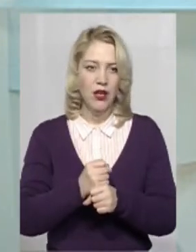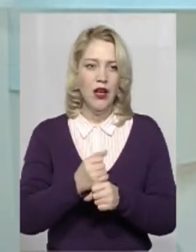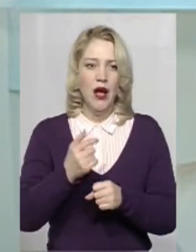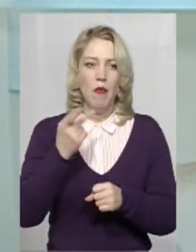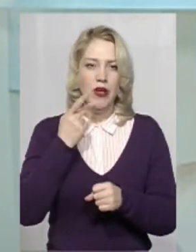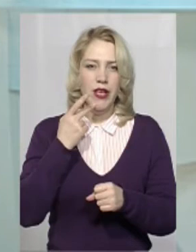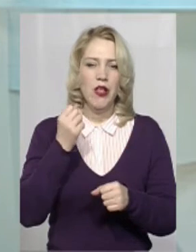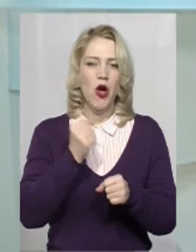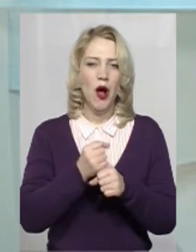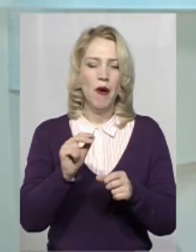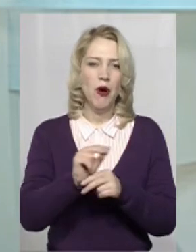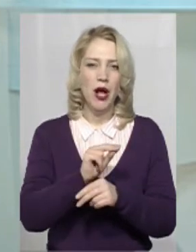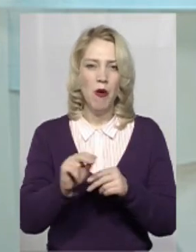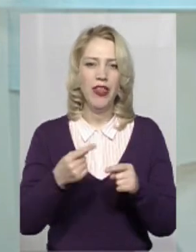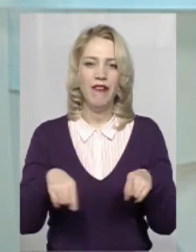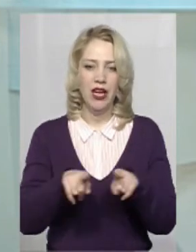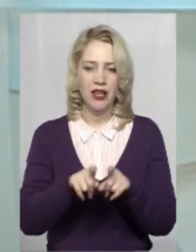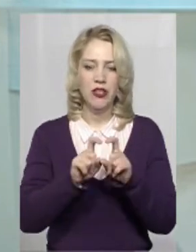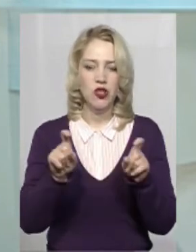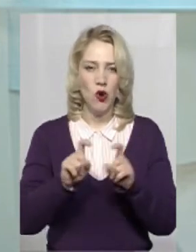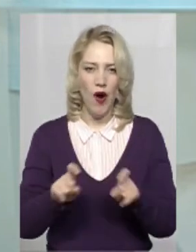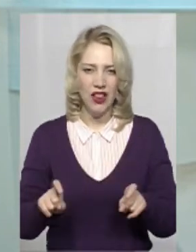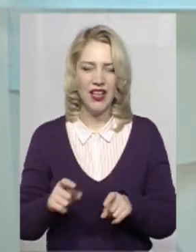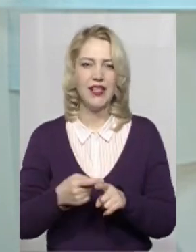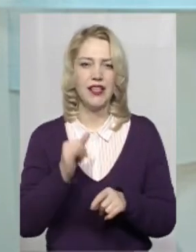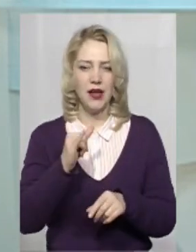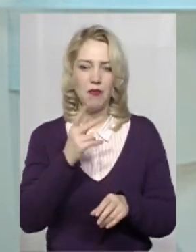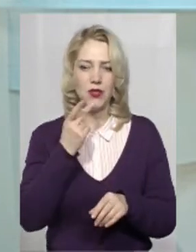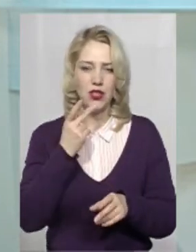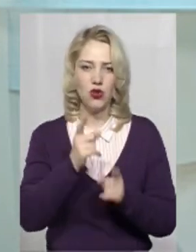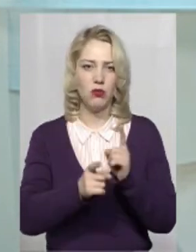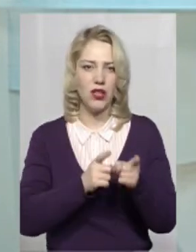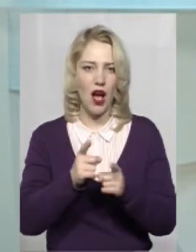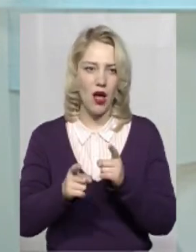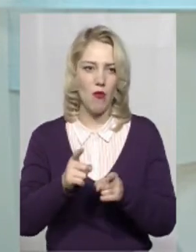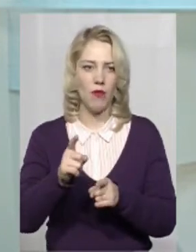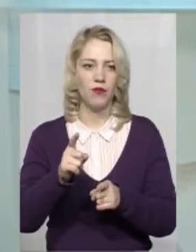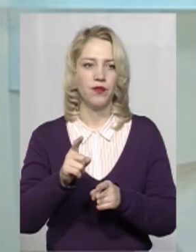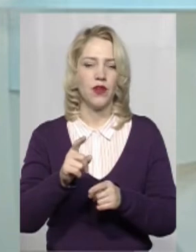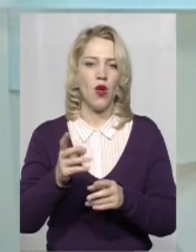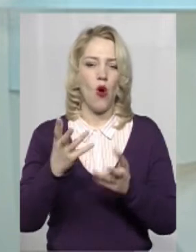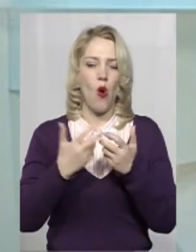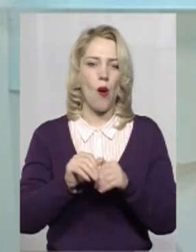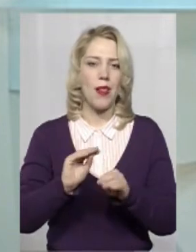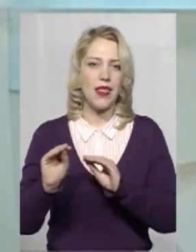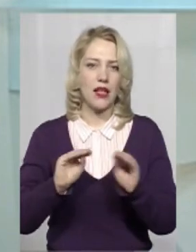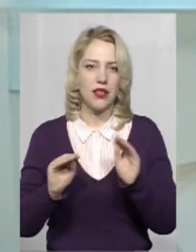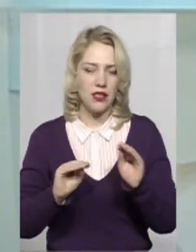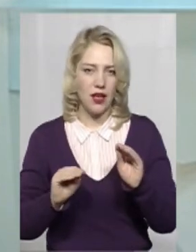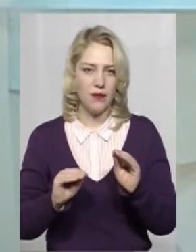Ми постійно робимо ремонти в цих школах, міняємо обладнання,